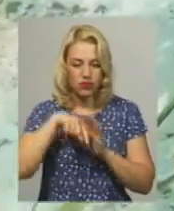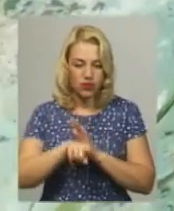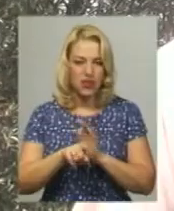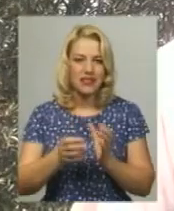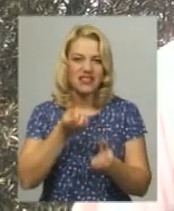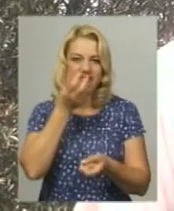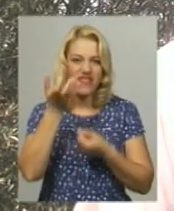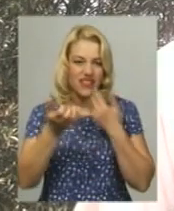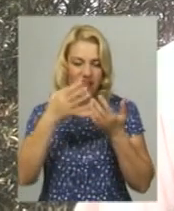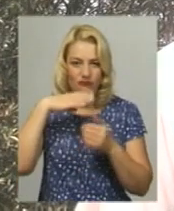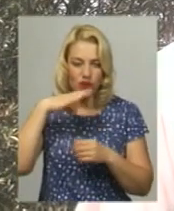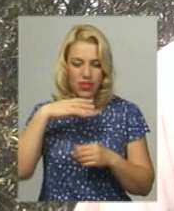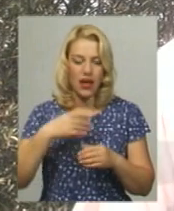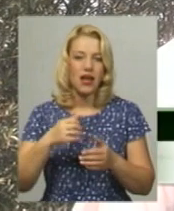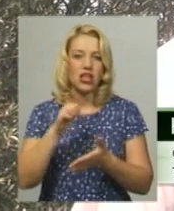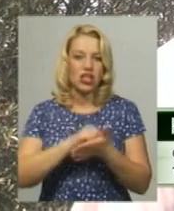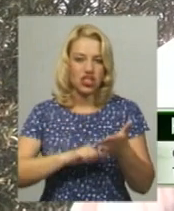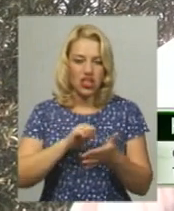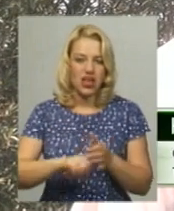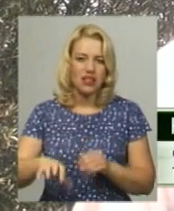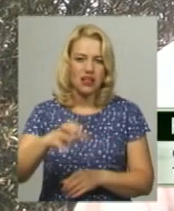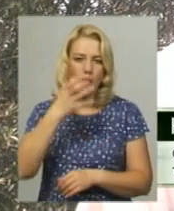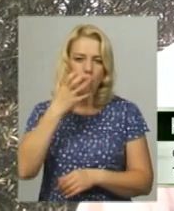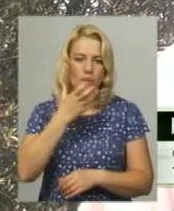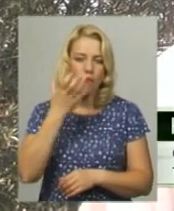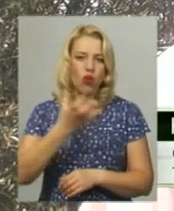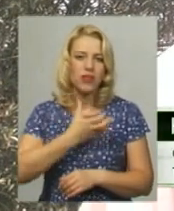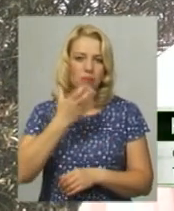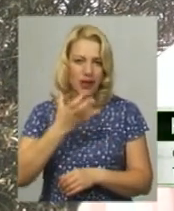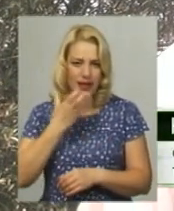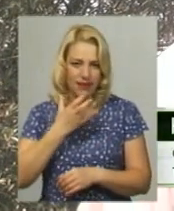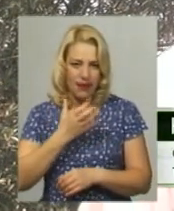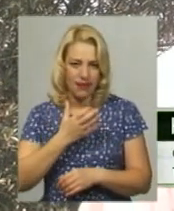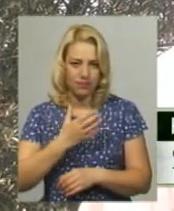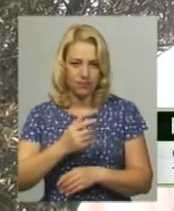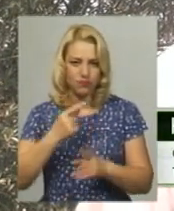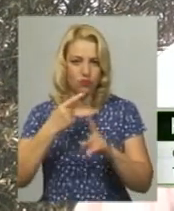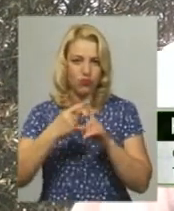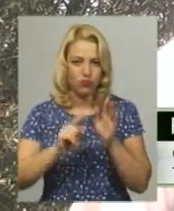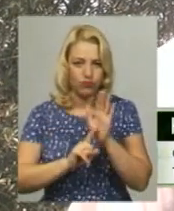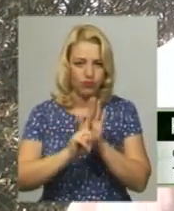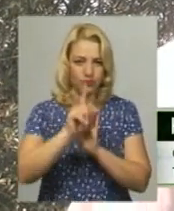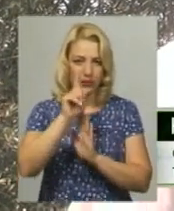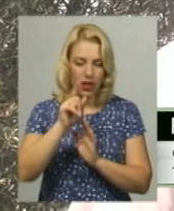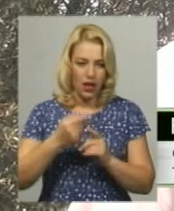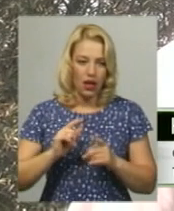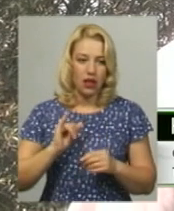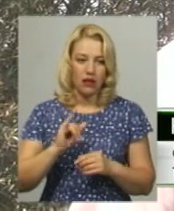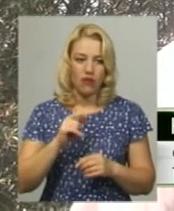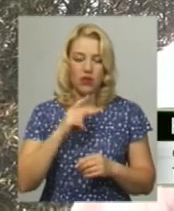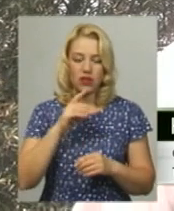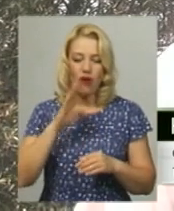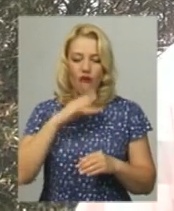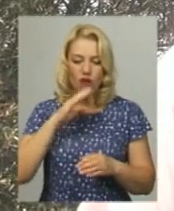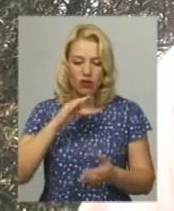потепління. Те, що сьогодні міліють річки, менше стає води, а сонця стає більше,